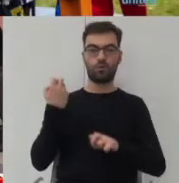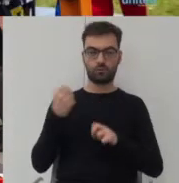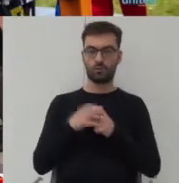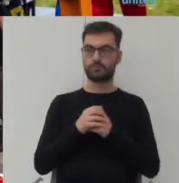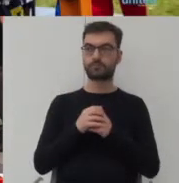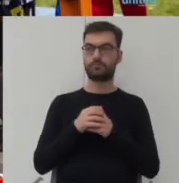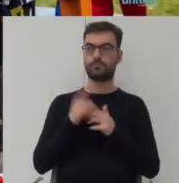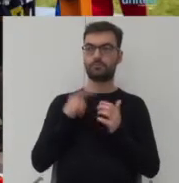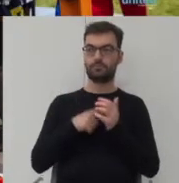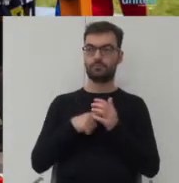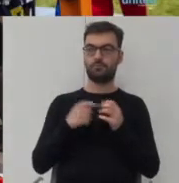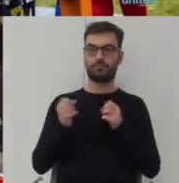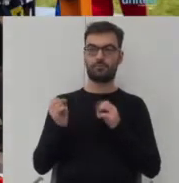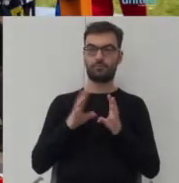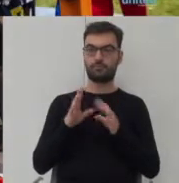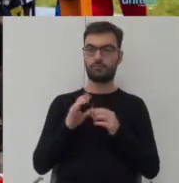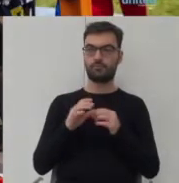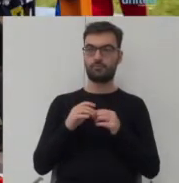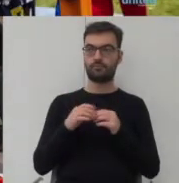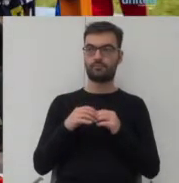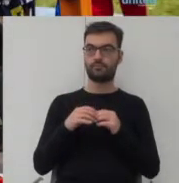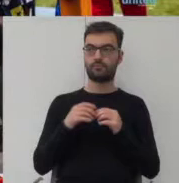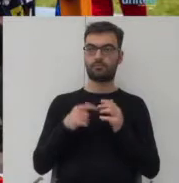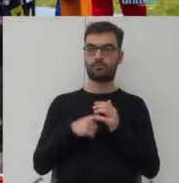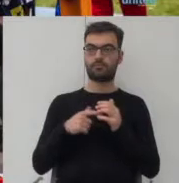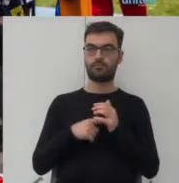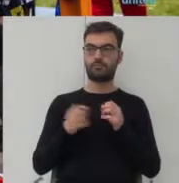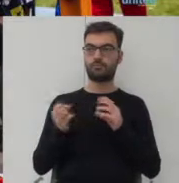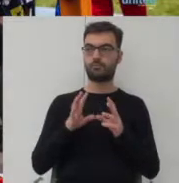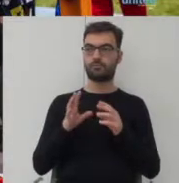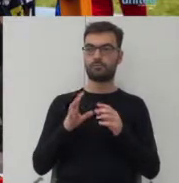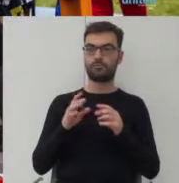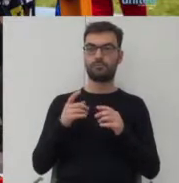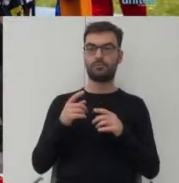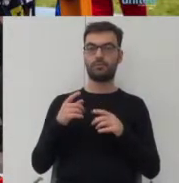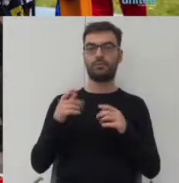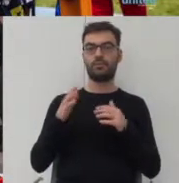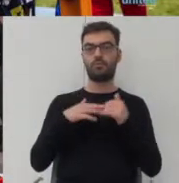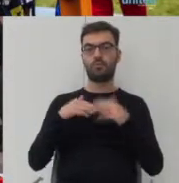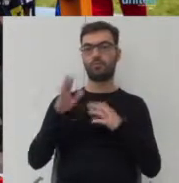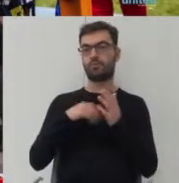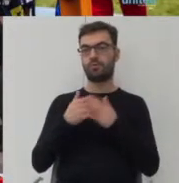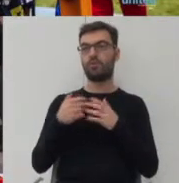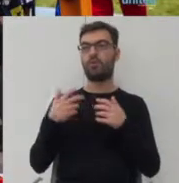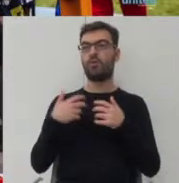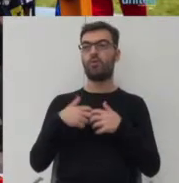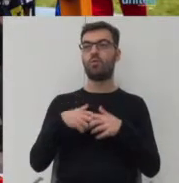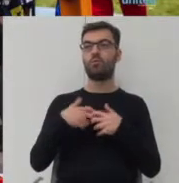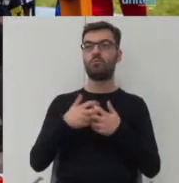I taką formą właśnie tej infrastruktury są na przykład urządzenia